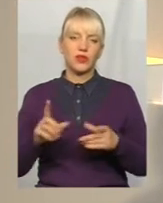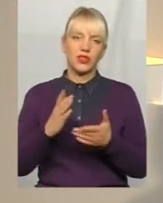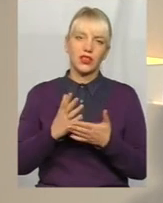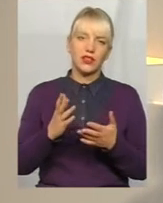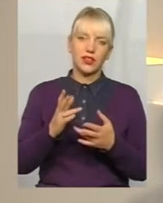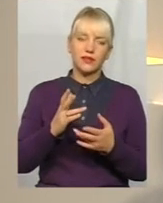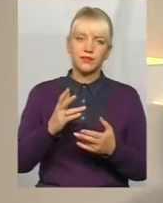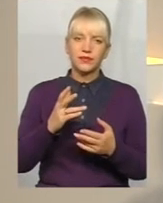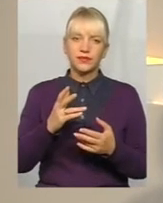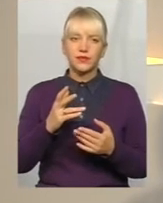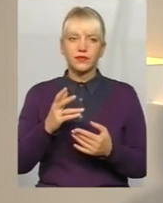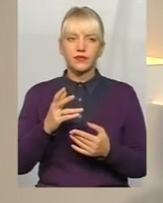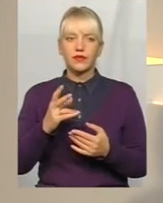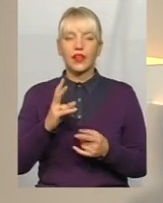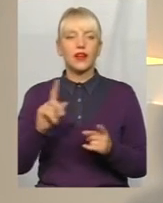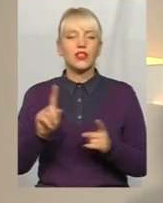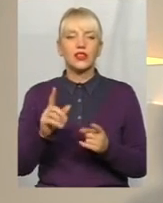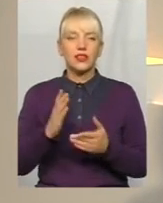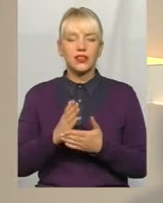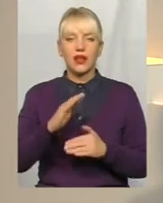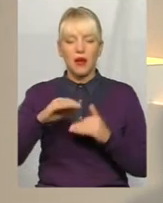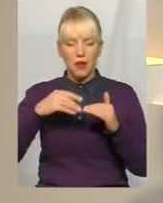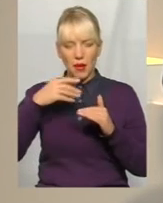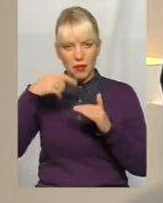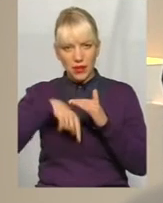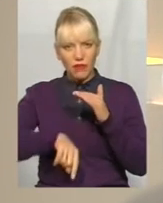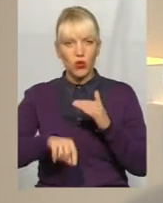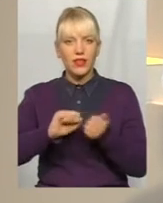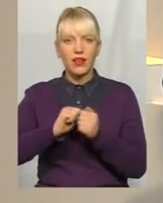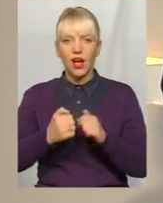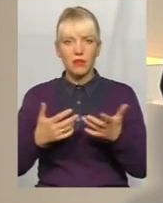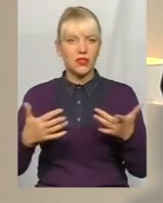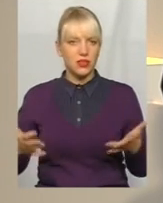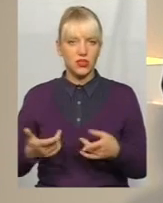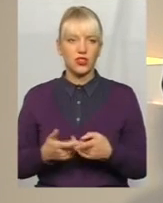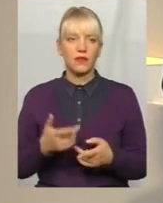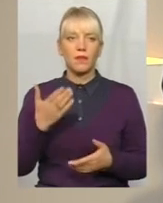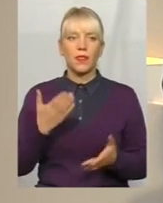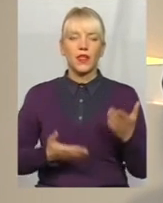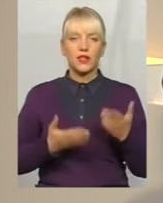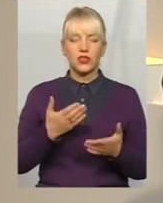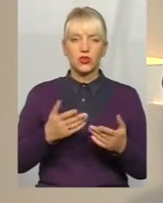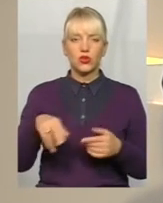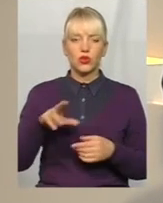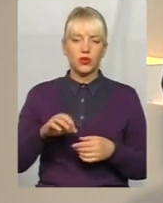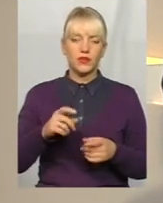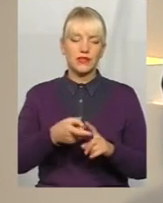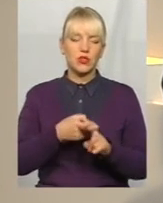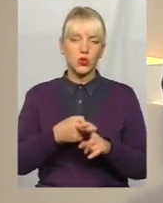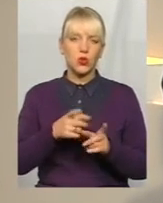камені і як з тим боротися, до чого вже маємо бути готові зараз? Так. У зв'язку з прийняттям